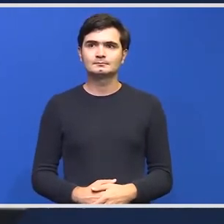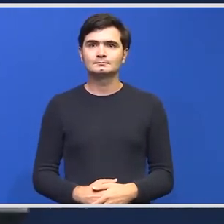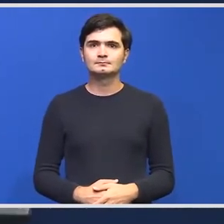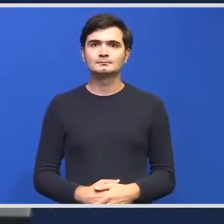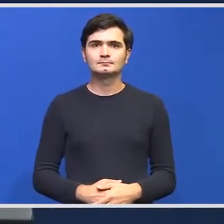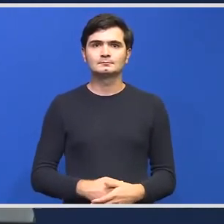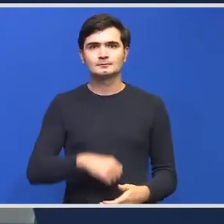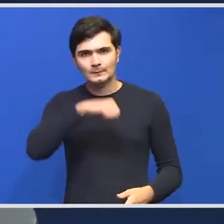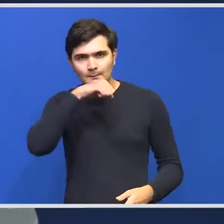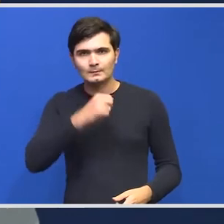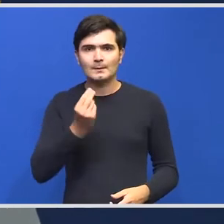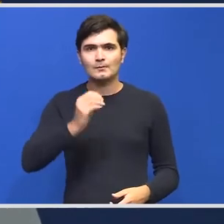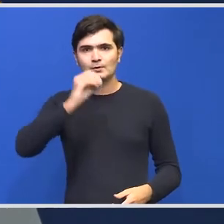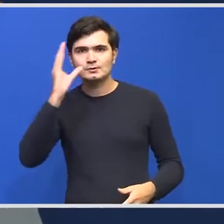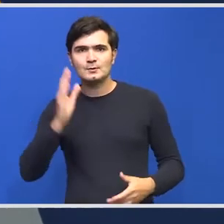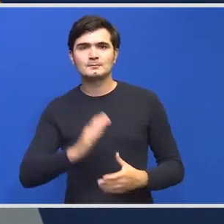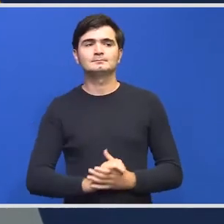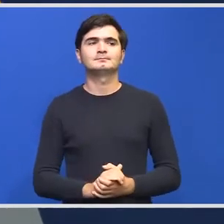Sărăuna, bună ziua.